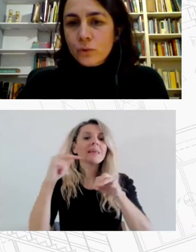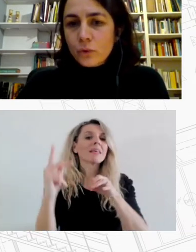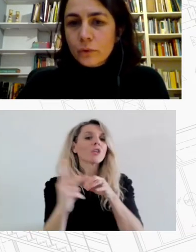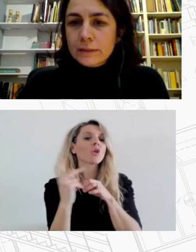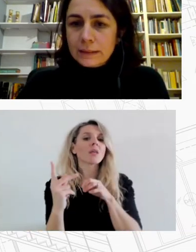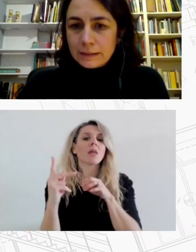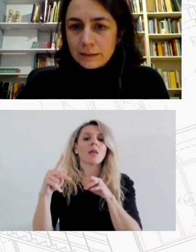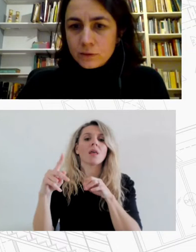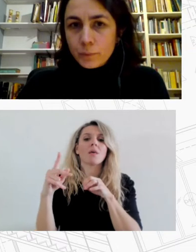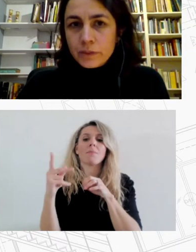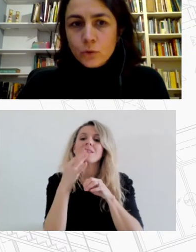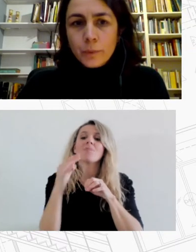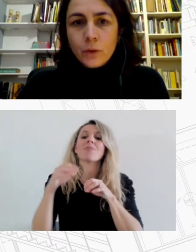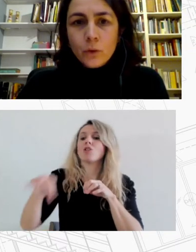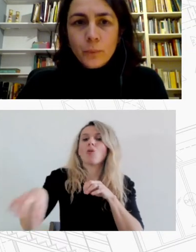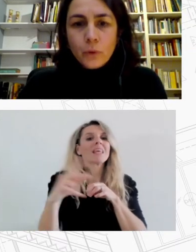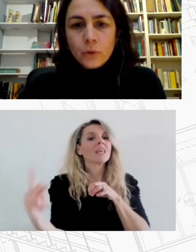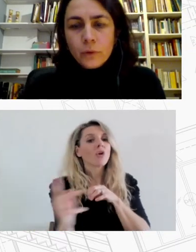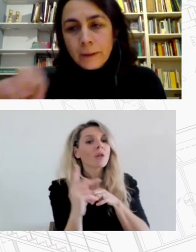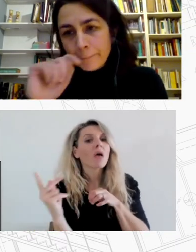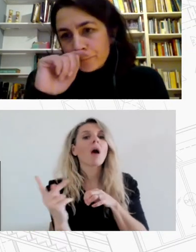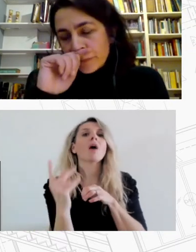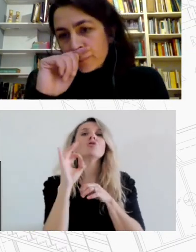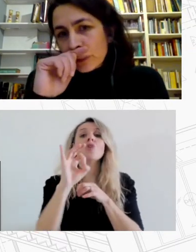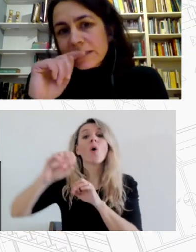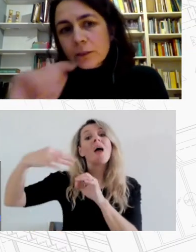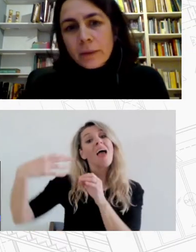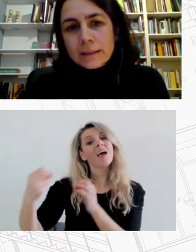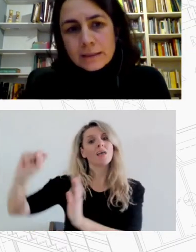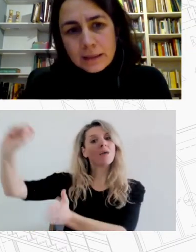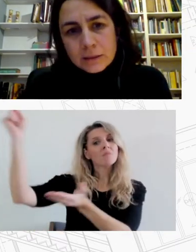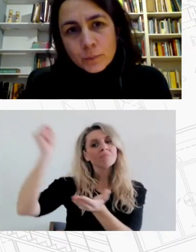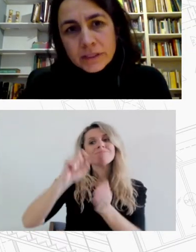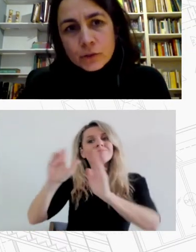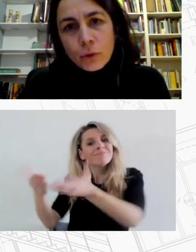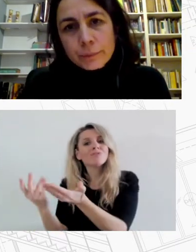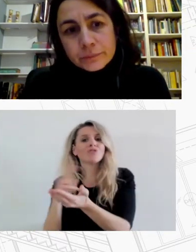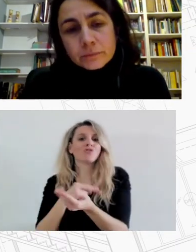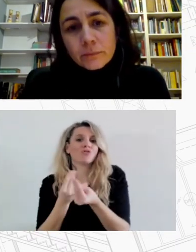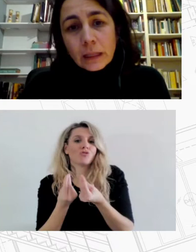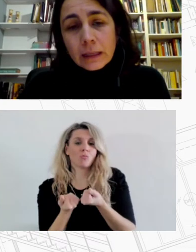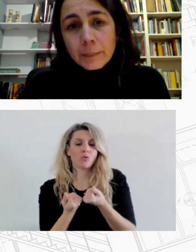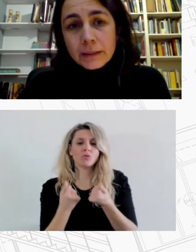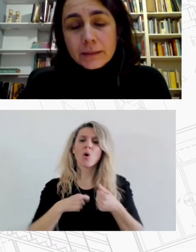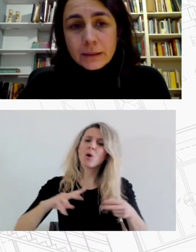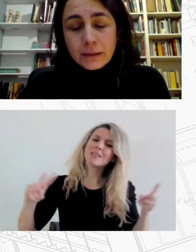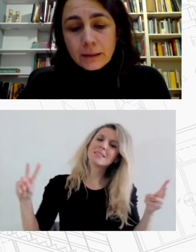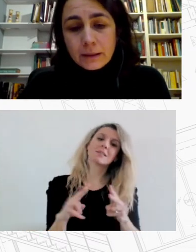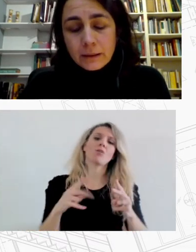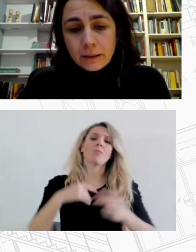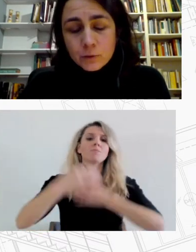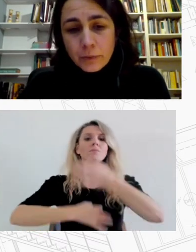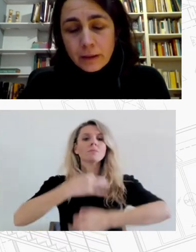τοπικούς δρόντες και για την αξιοποίηση των τοπικών πόρων και πολύ σύντομα έτσι θα συνοψίσω κάποιες